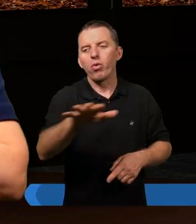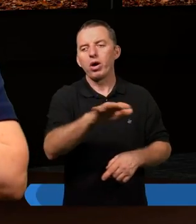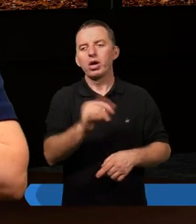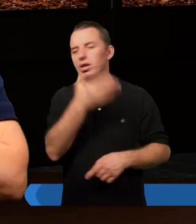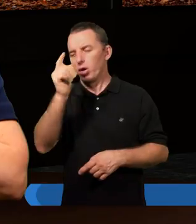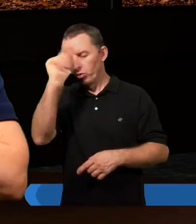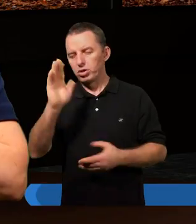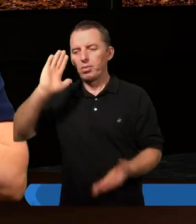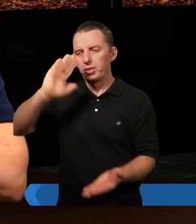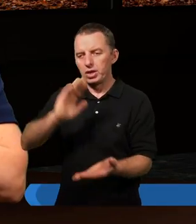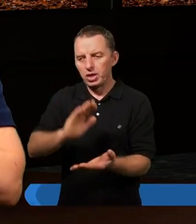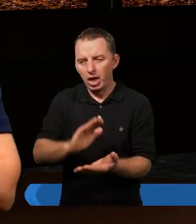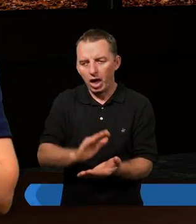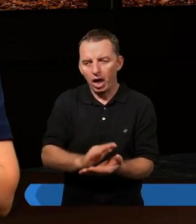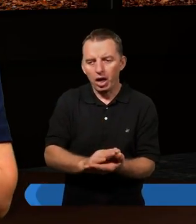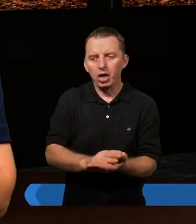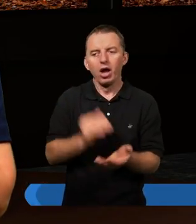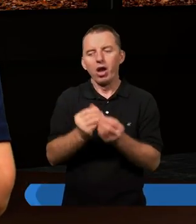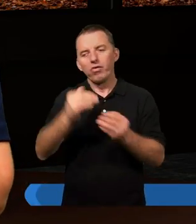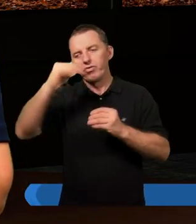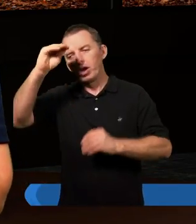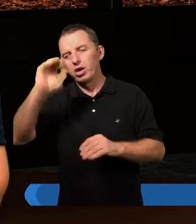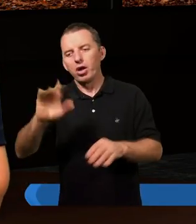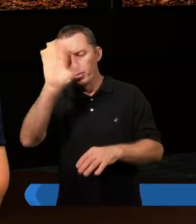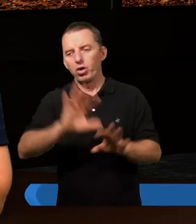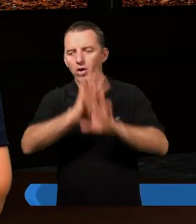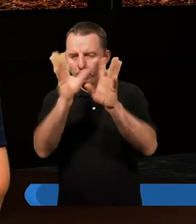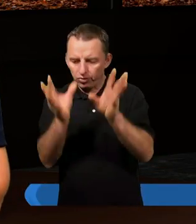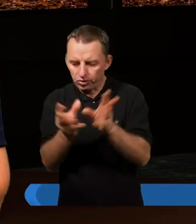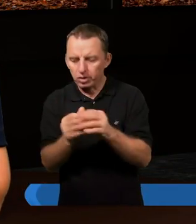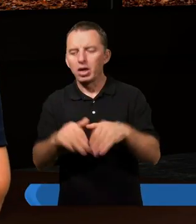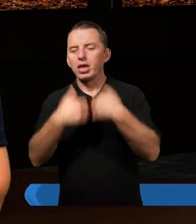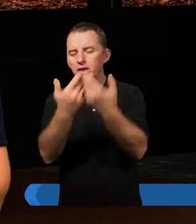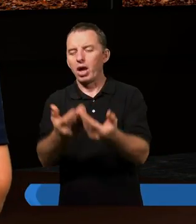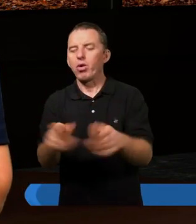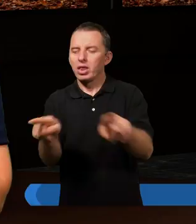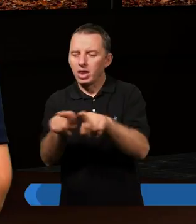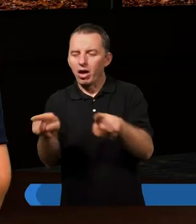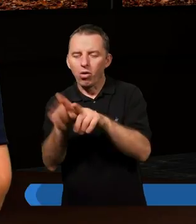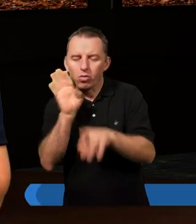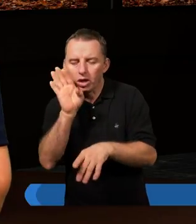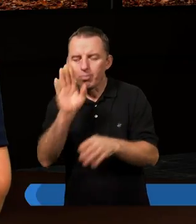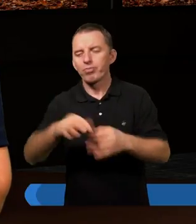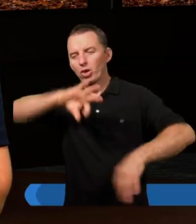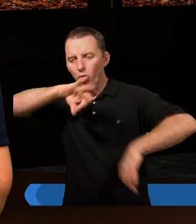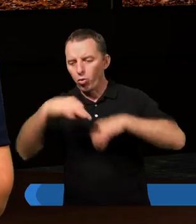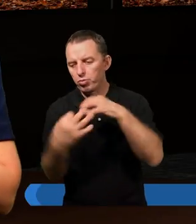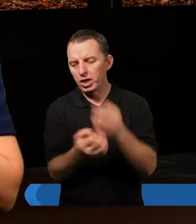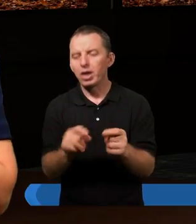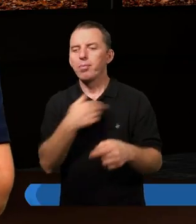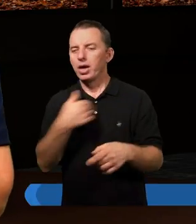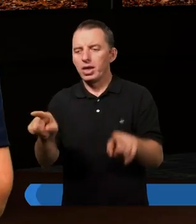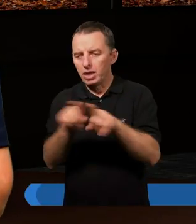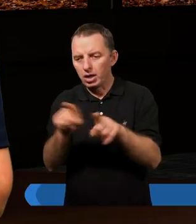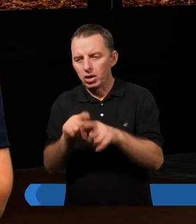z mniejszą umiejętnością, czy z większą. Bóg chce wszystkim dać taką samą umiejętność. I my tak samo powinniśmy